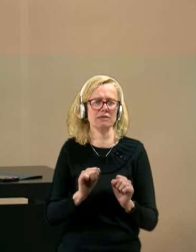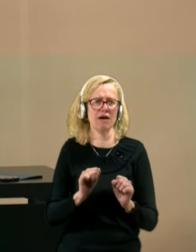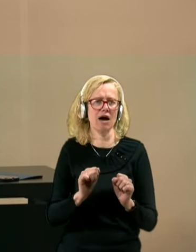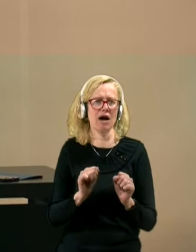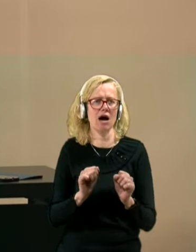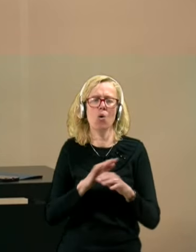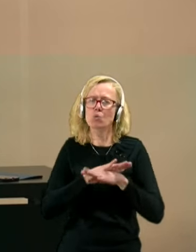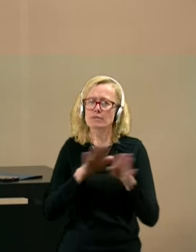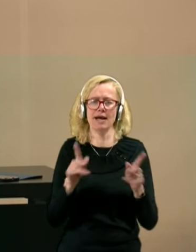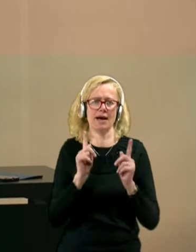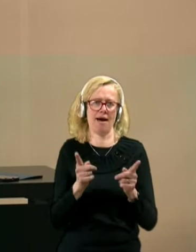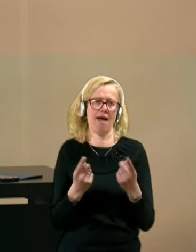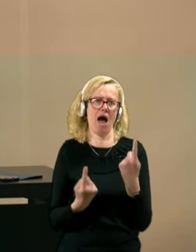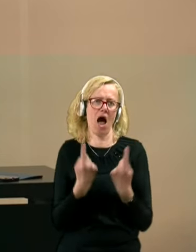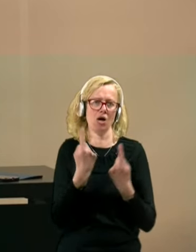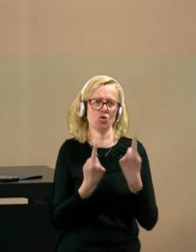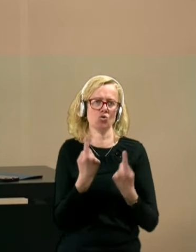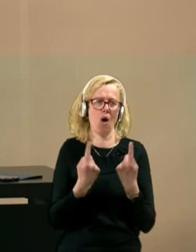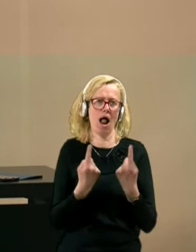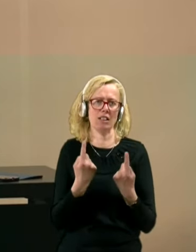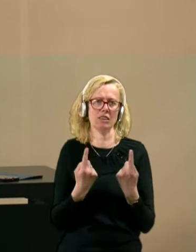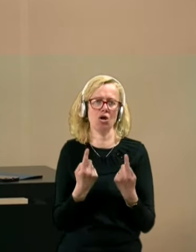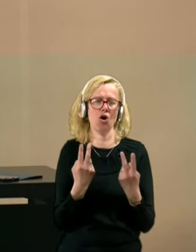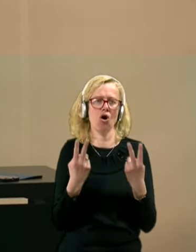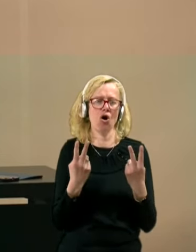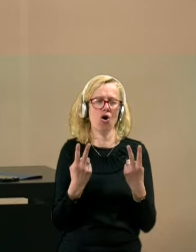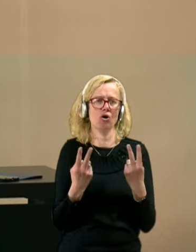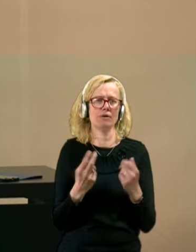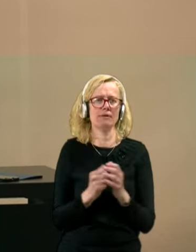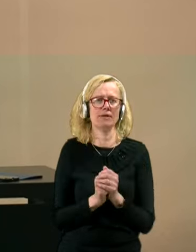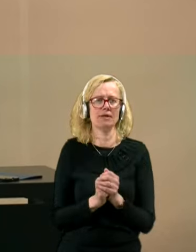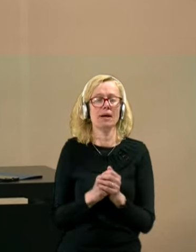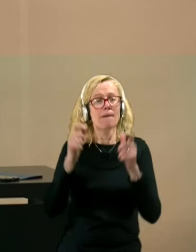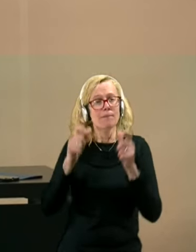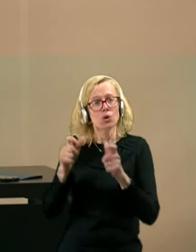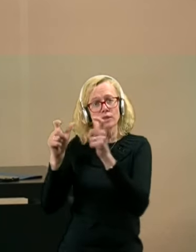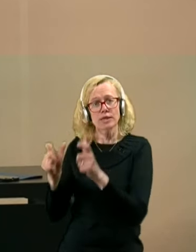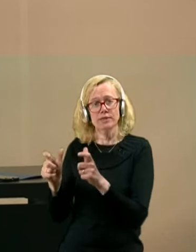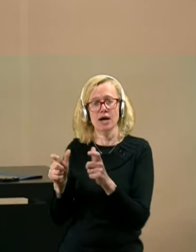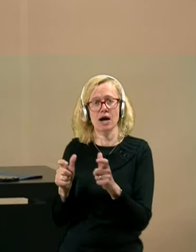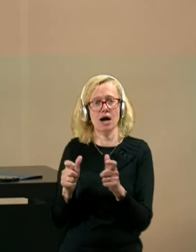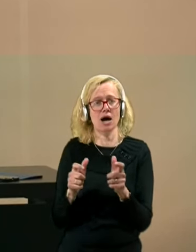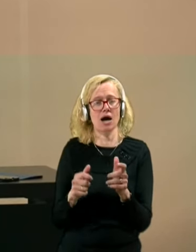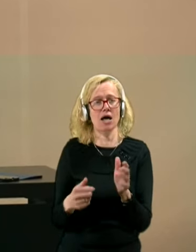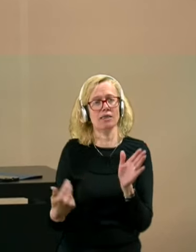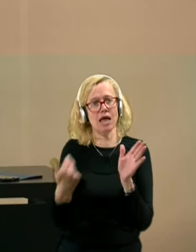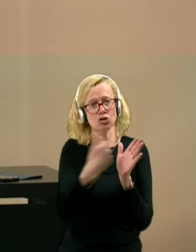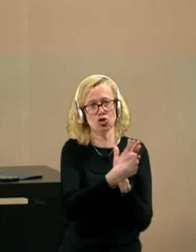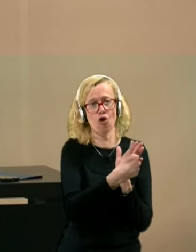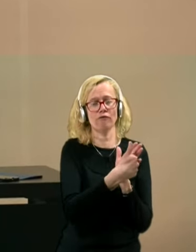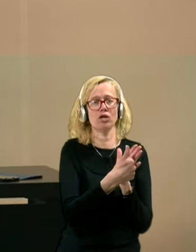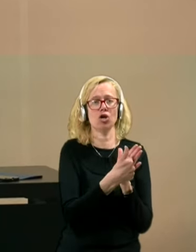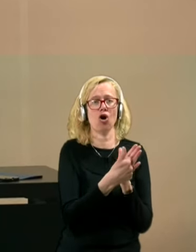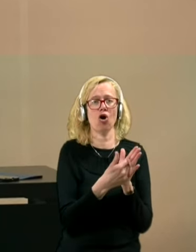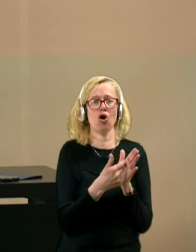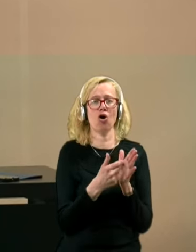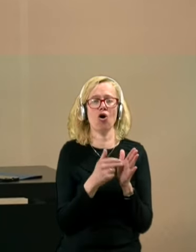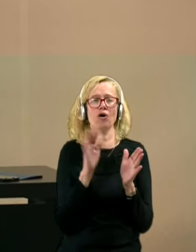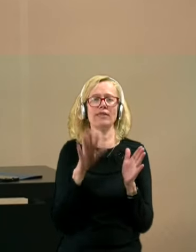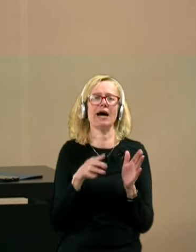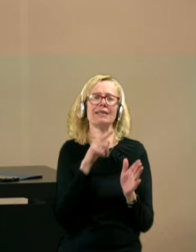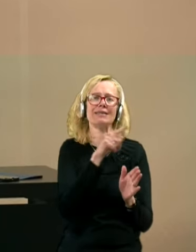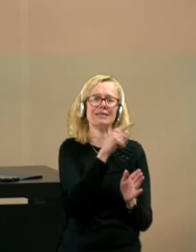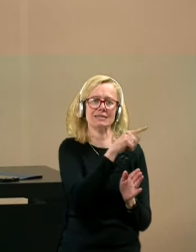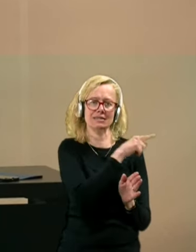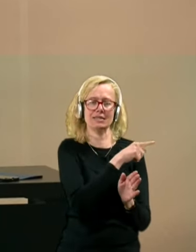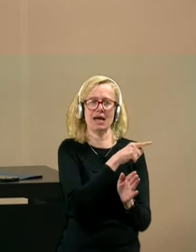je aktualnega in podjetja naslovijo na tiste, ki